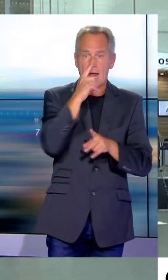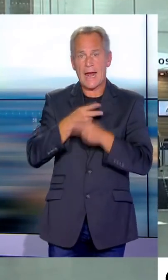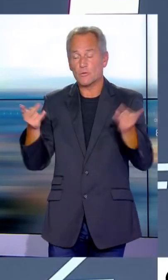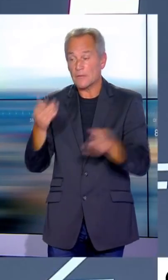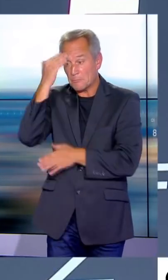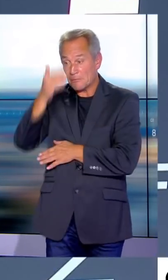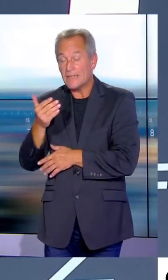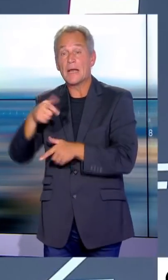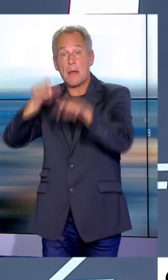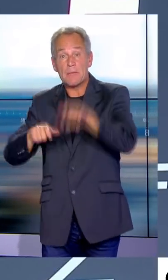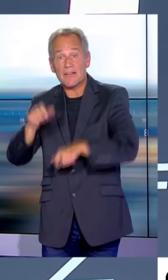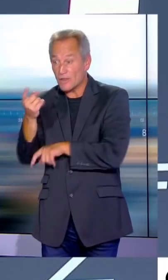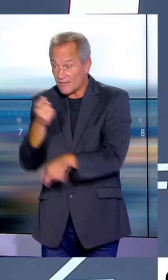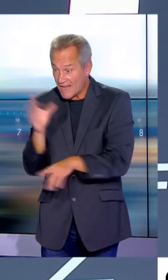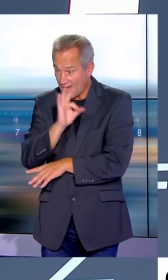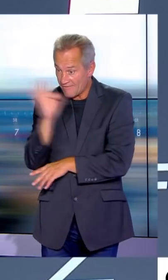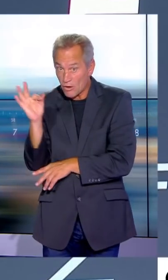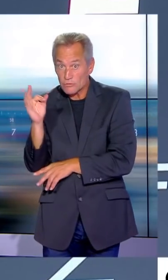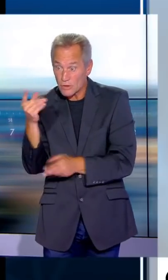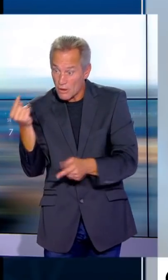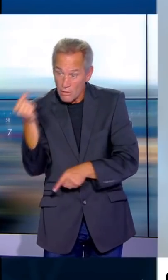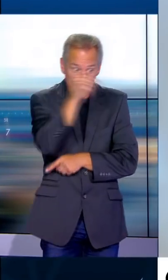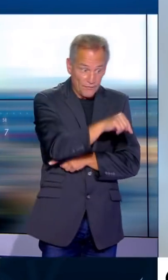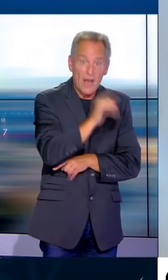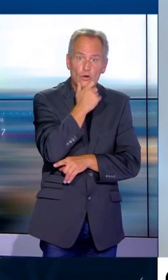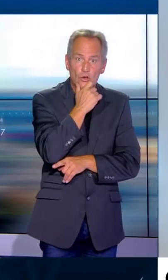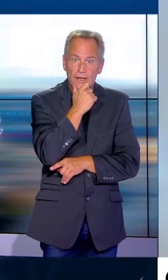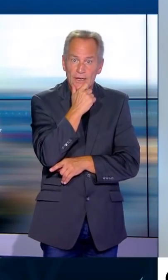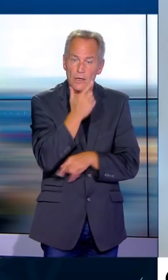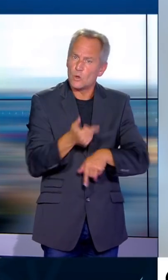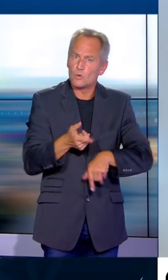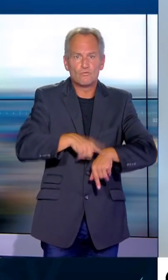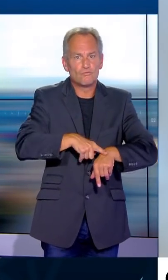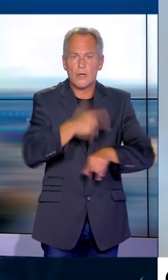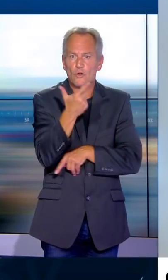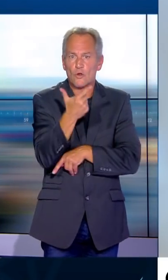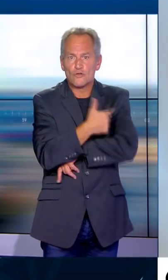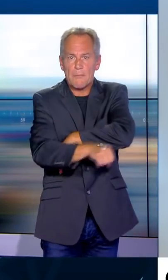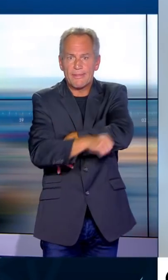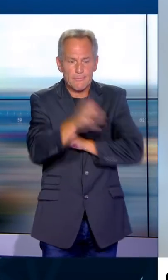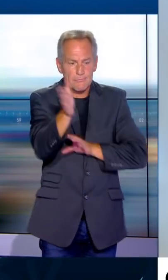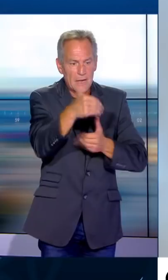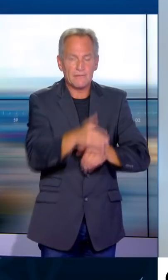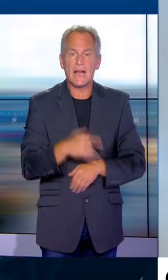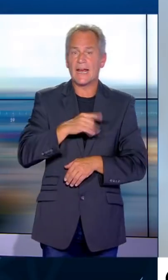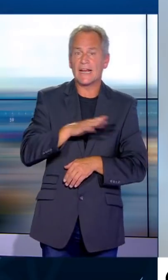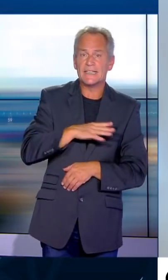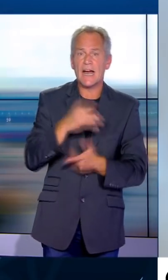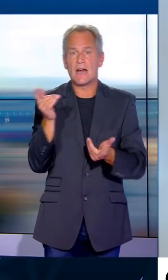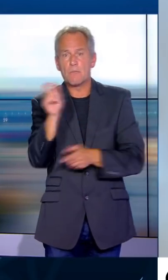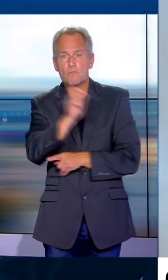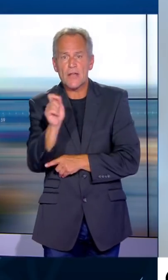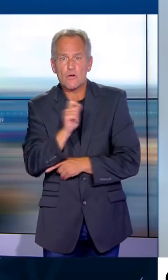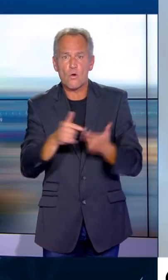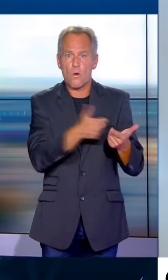se rendant au Royaume-Uni seront soumises à une quarantaine de deux semaines. Les statistiques montrent que nous devons retirer la France, les Pays-Bas, Monaco